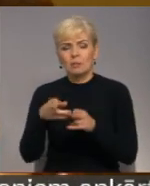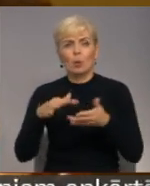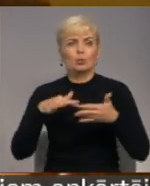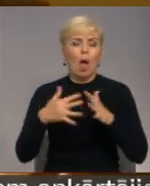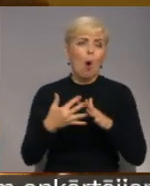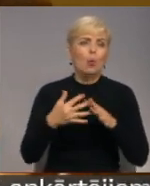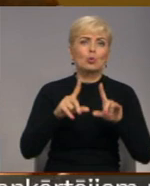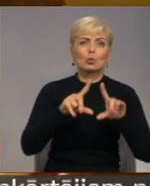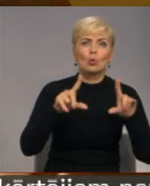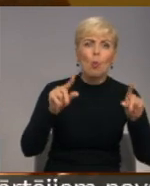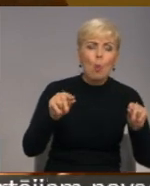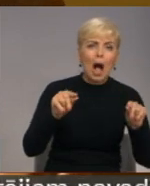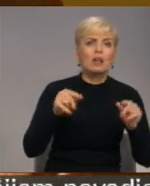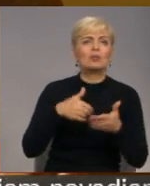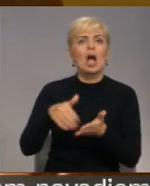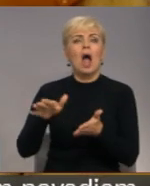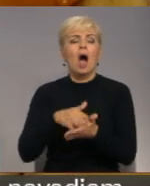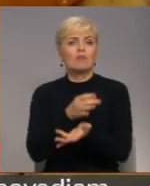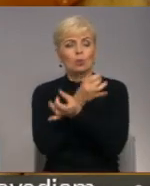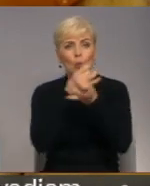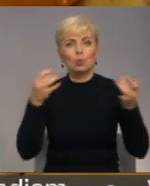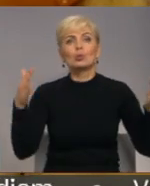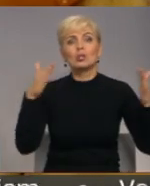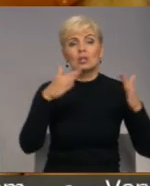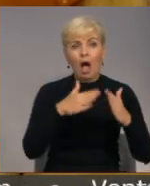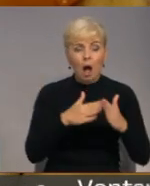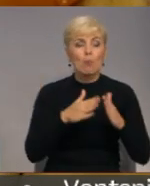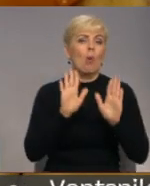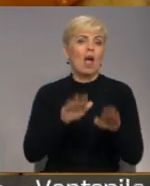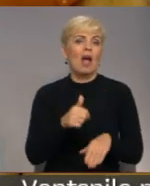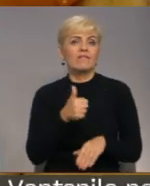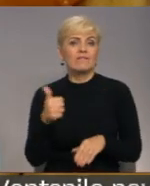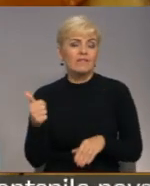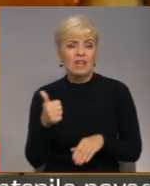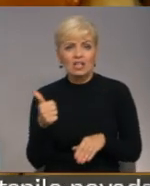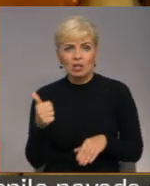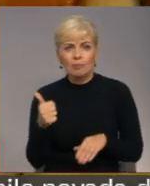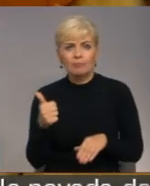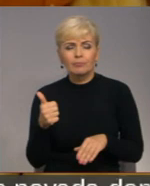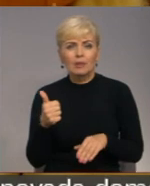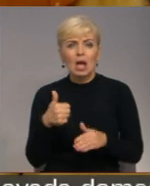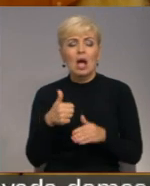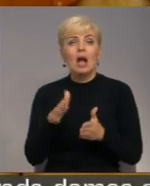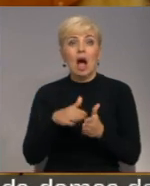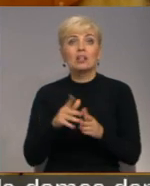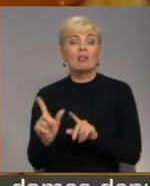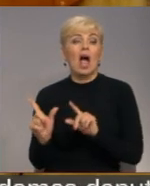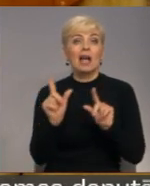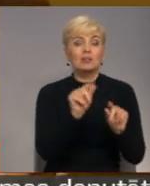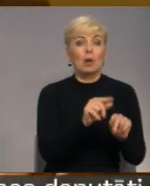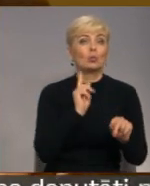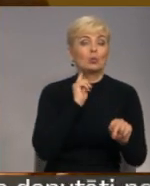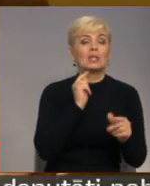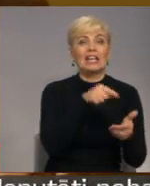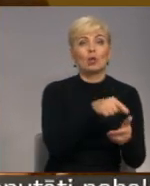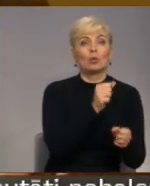skolu, kaut kāršavas kultūras nam, lai no kāršavas atbraukt žīnu šķietu